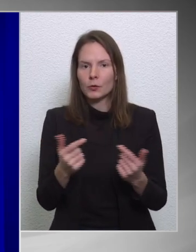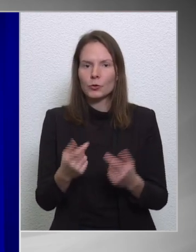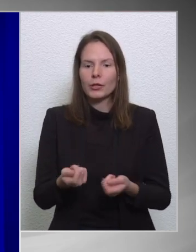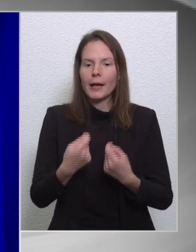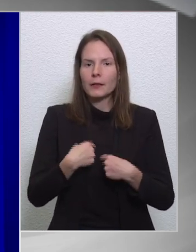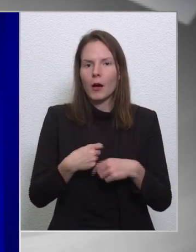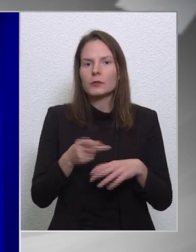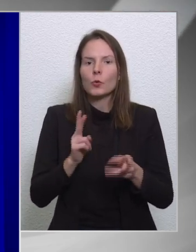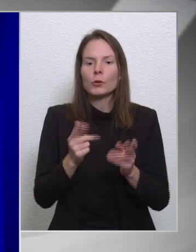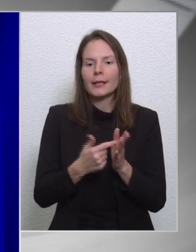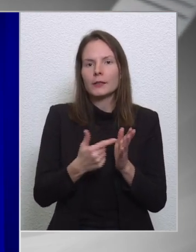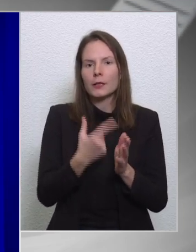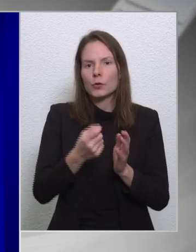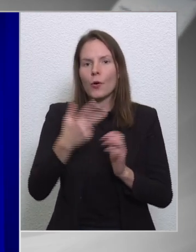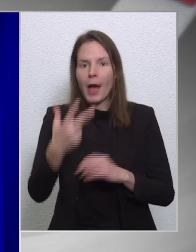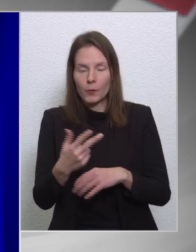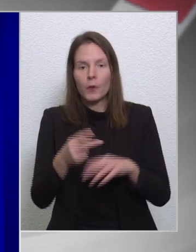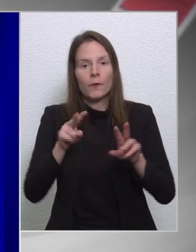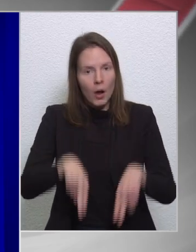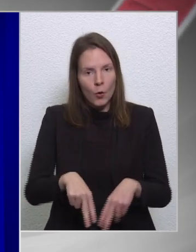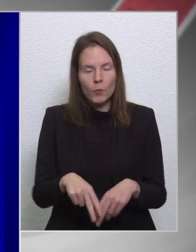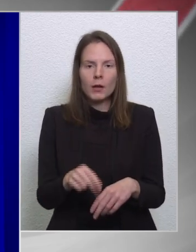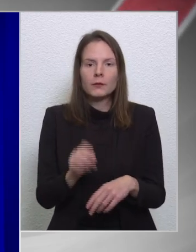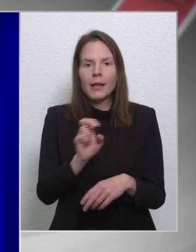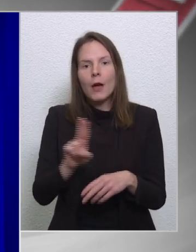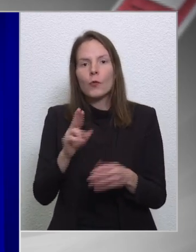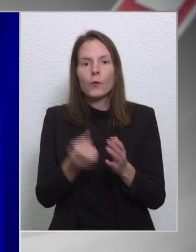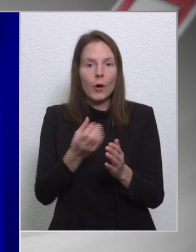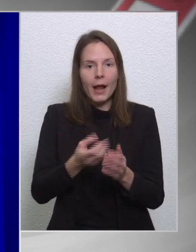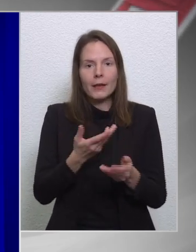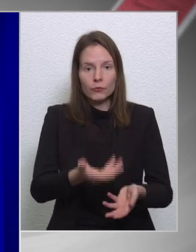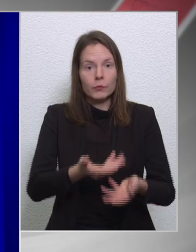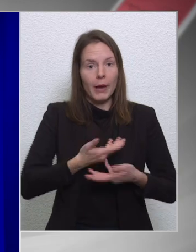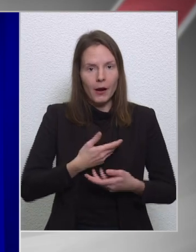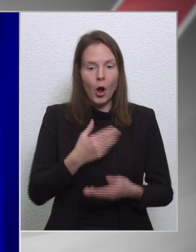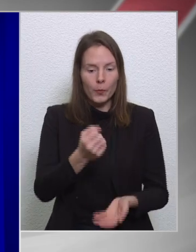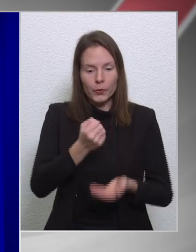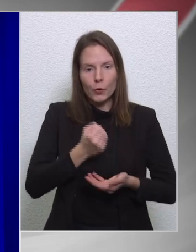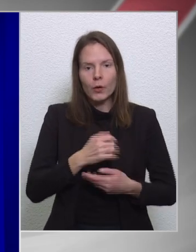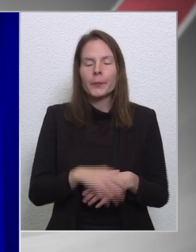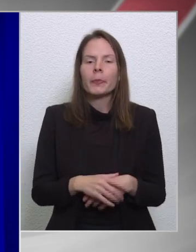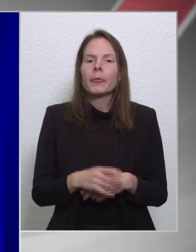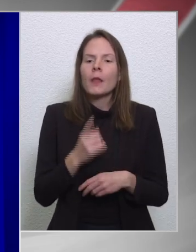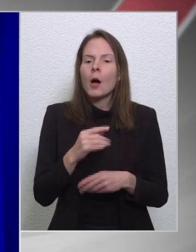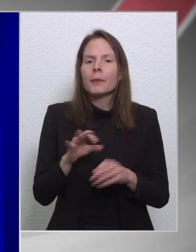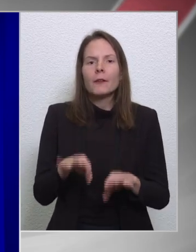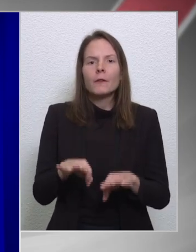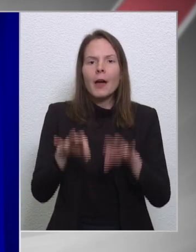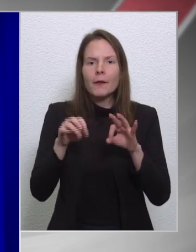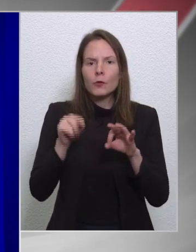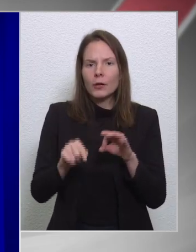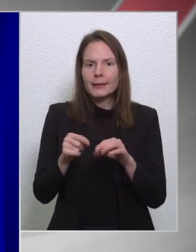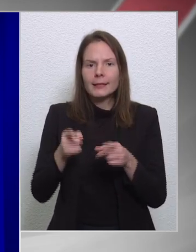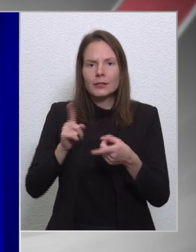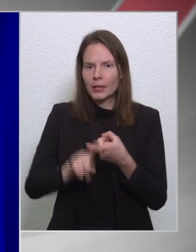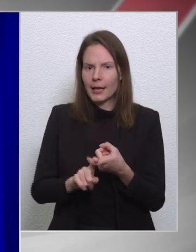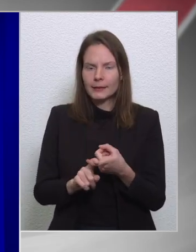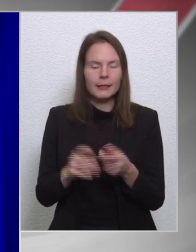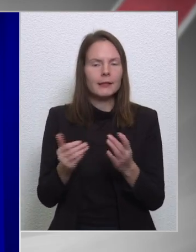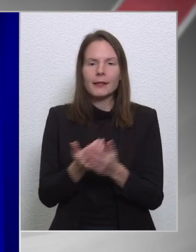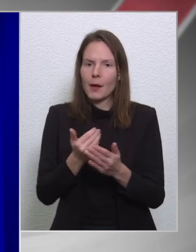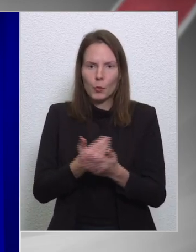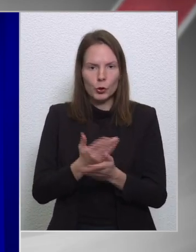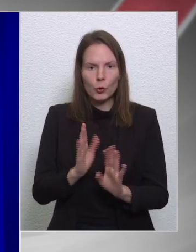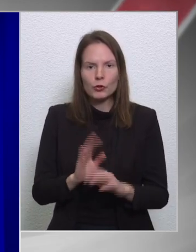ténylegesen is megnyíjának az Európai Uniós források. Ami pedig a felfüggesztést illeti, ugye ez nem jelent újdonságot, hiszen ez